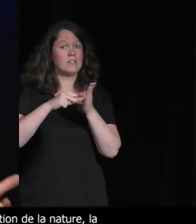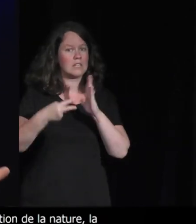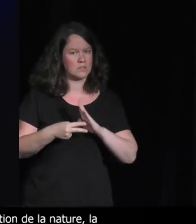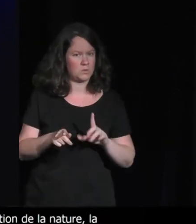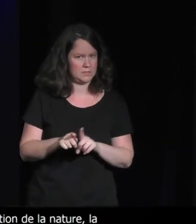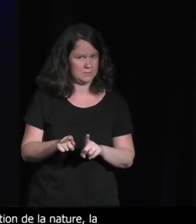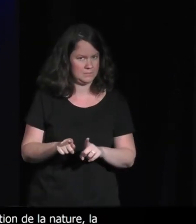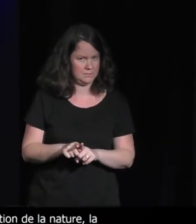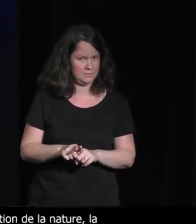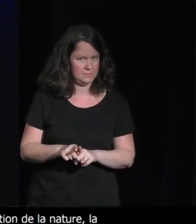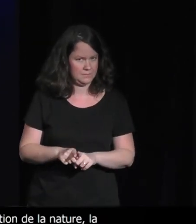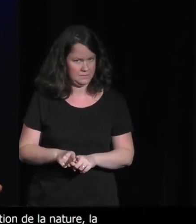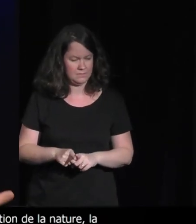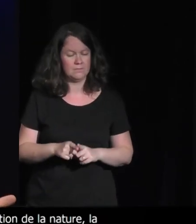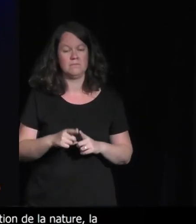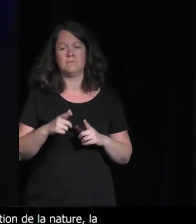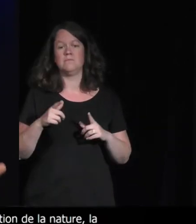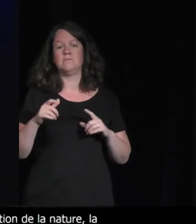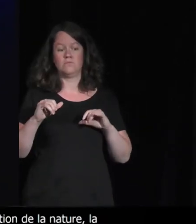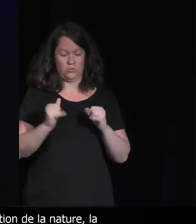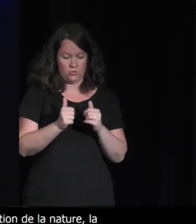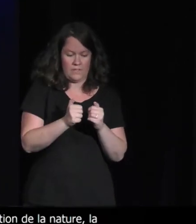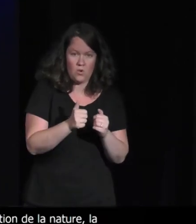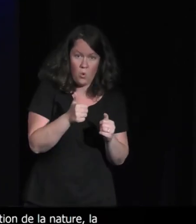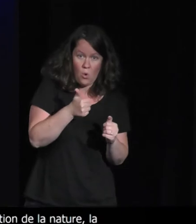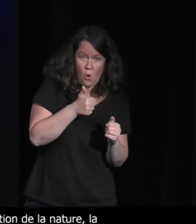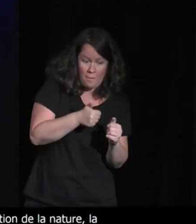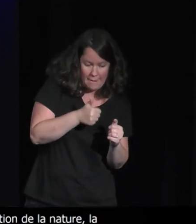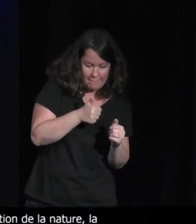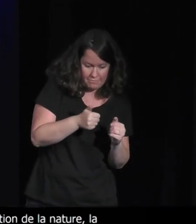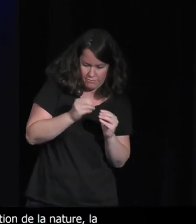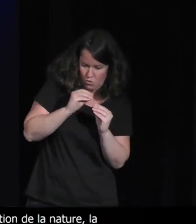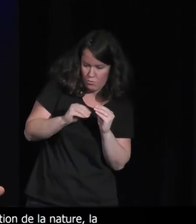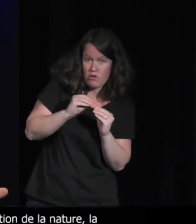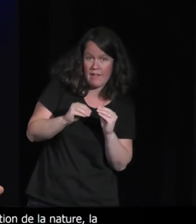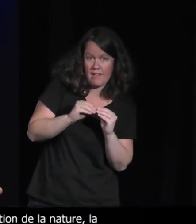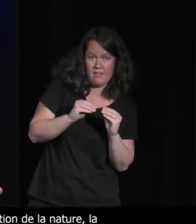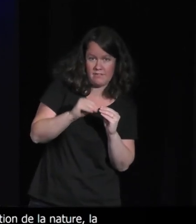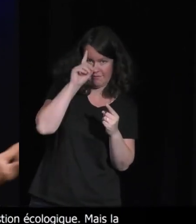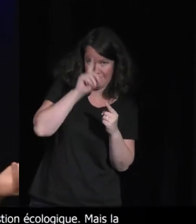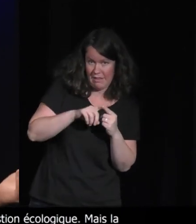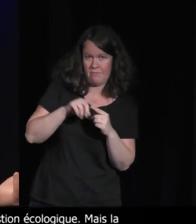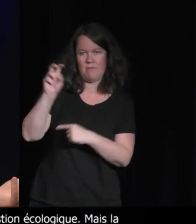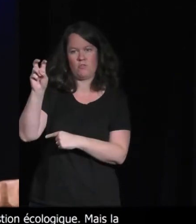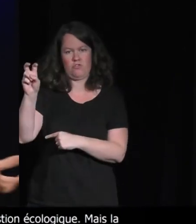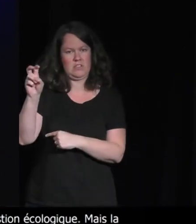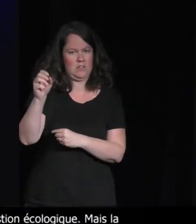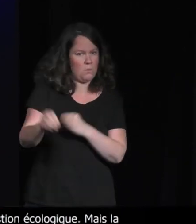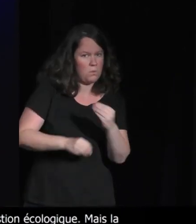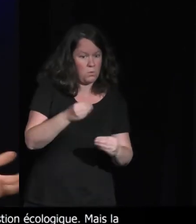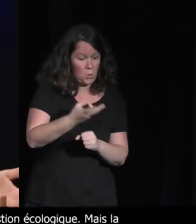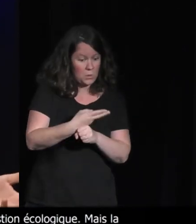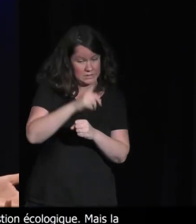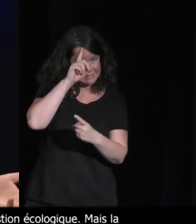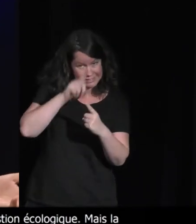Et là, du coup, c'est les jeux vidéo qui deviennent en eux-mêmes un objet pour la question écologique et pour le combat écologique. Et on peut se